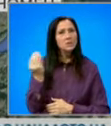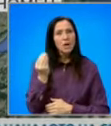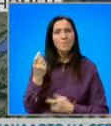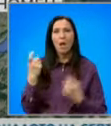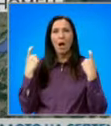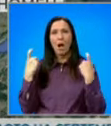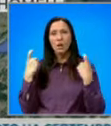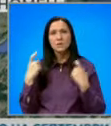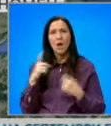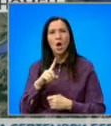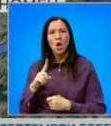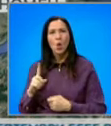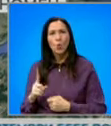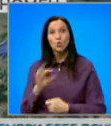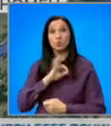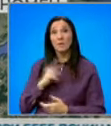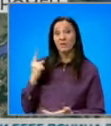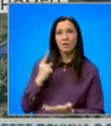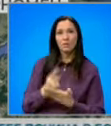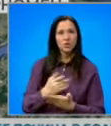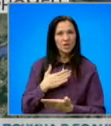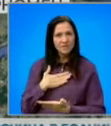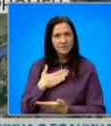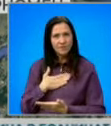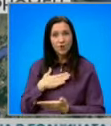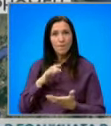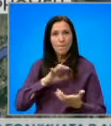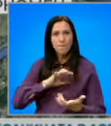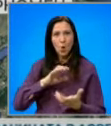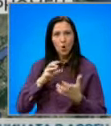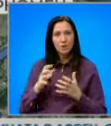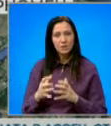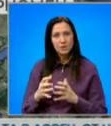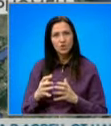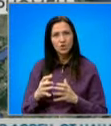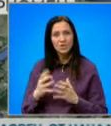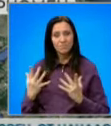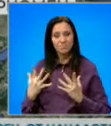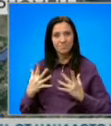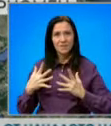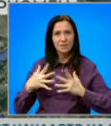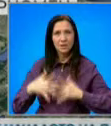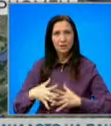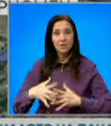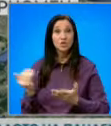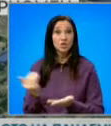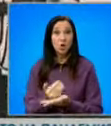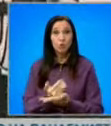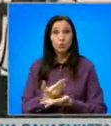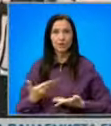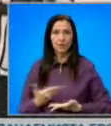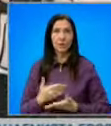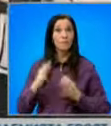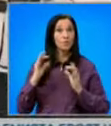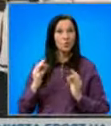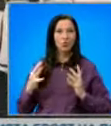Гърция, който успяват да налъжат своите политически, стратегически и економически интереси.